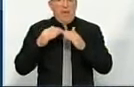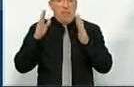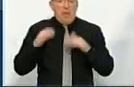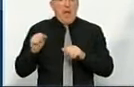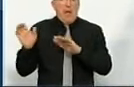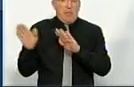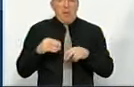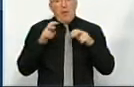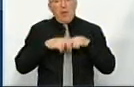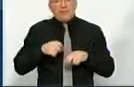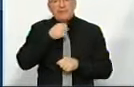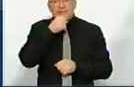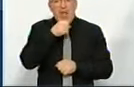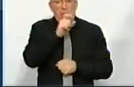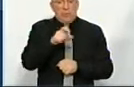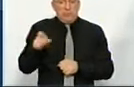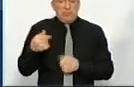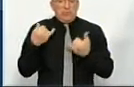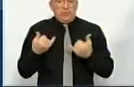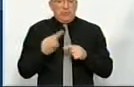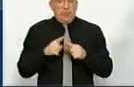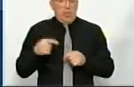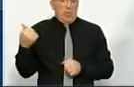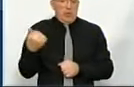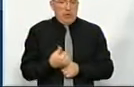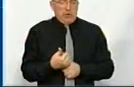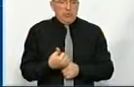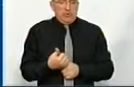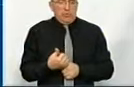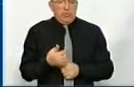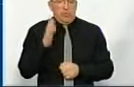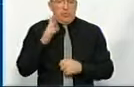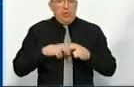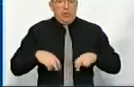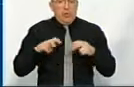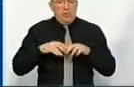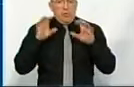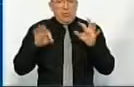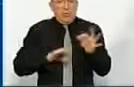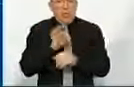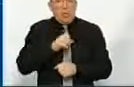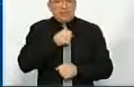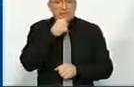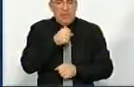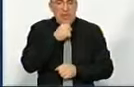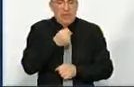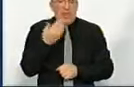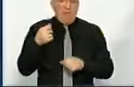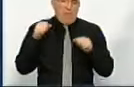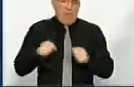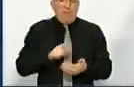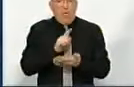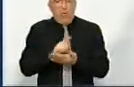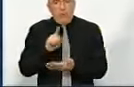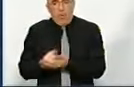а потім розглянемо старости. Зараз, на цьому тижні, буде розглядатися законопроект про старости. Їхні законоправа, обов